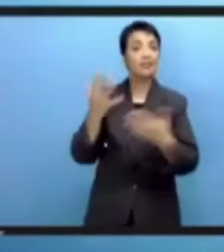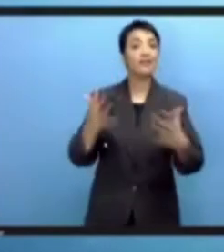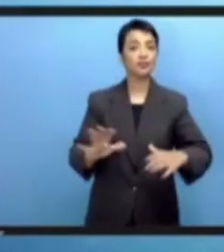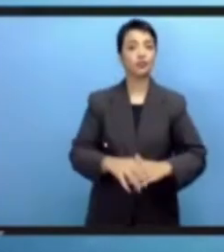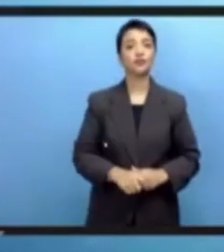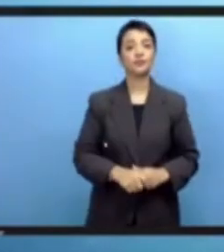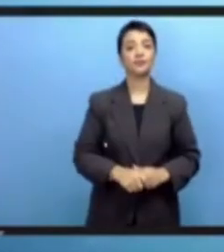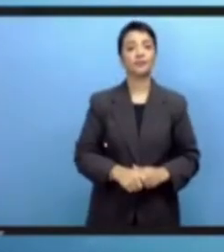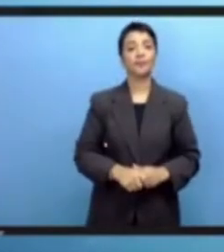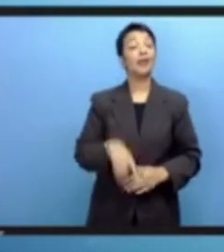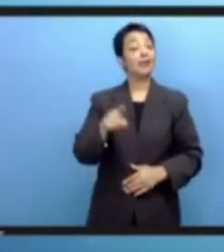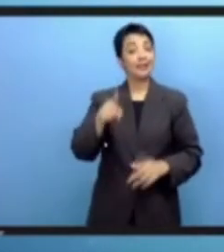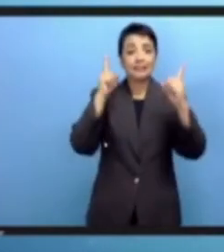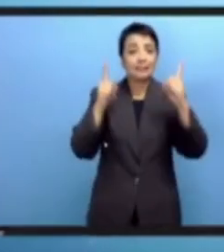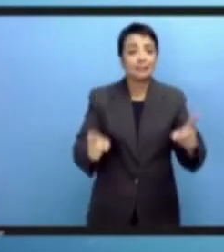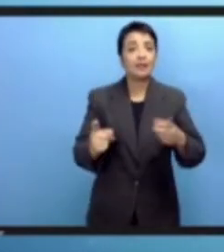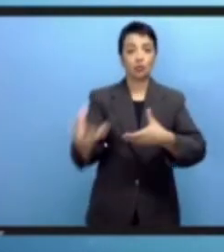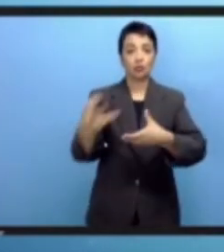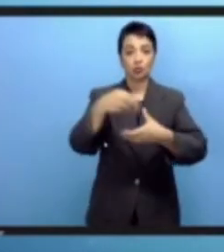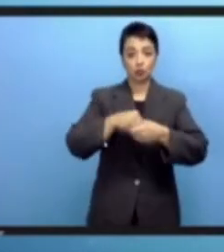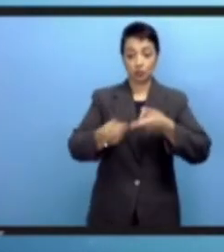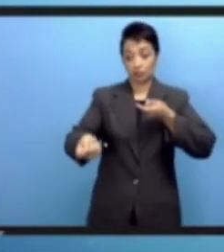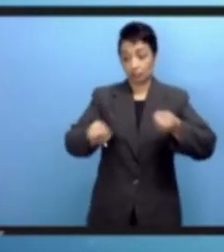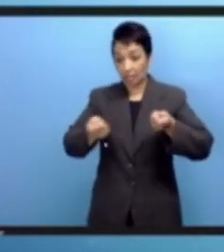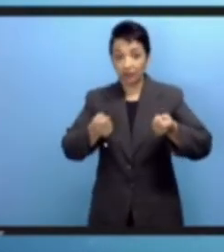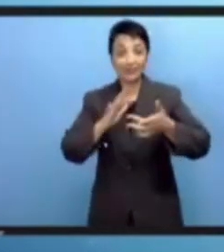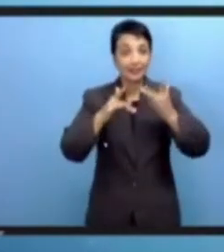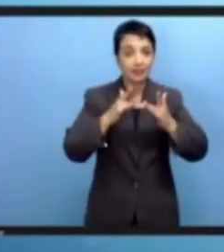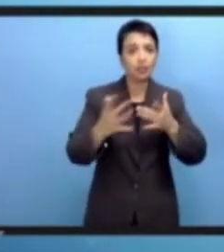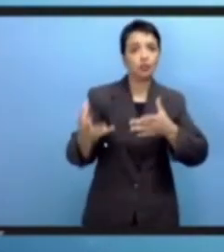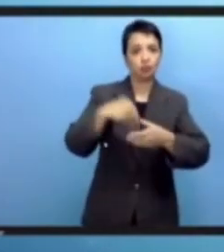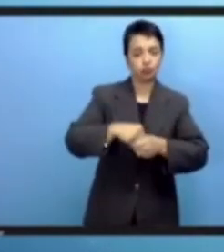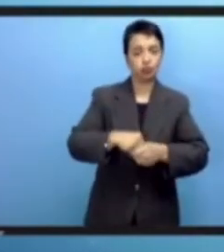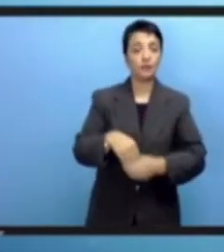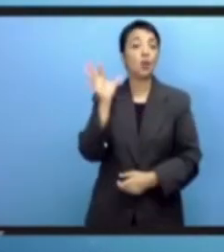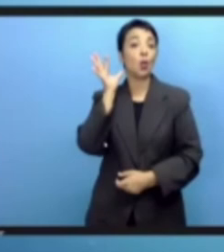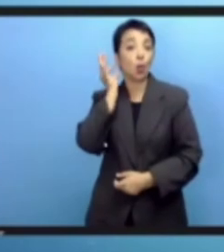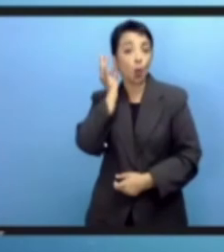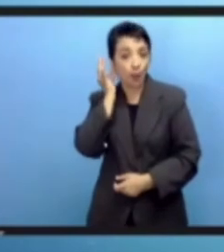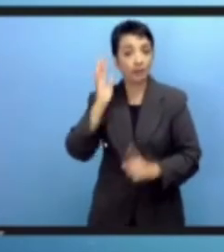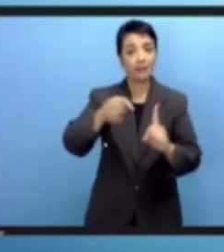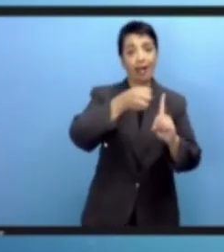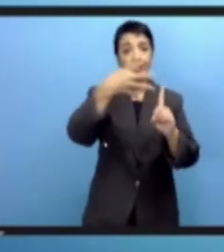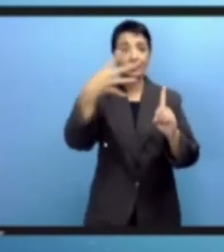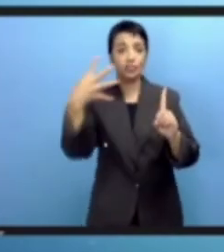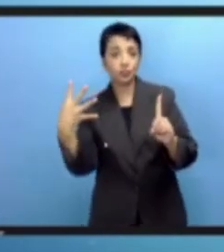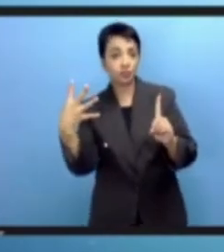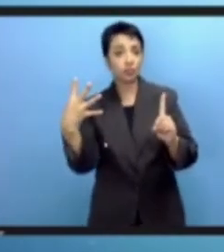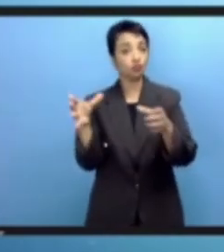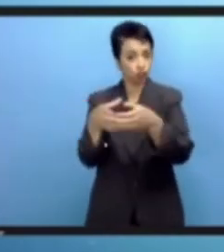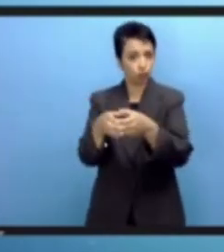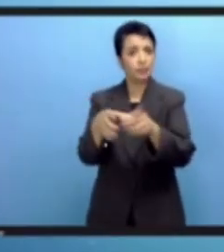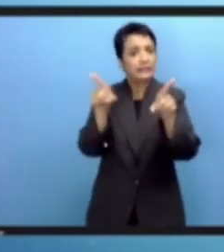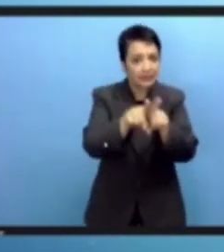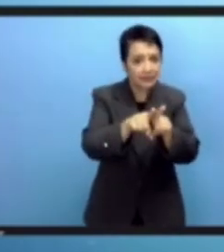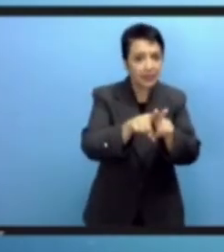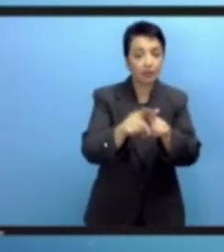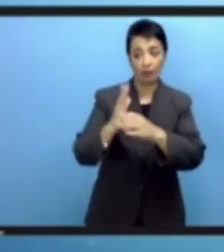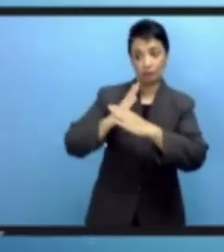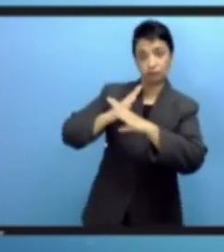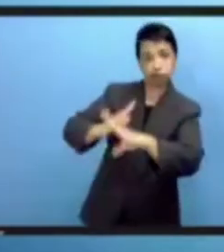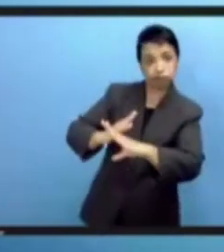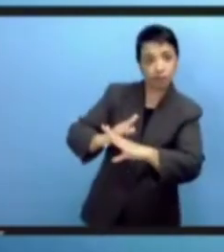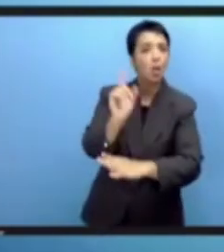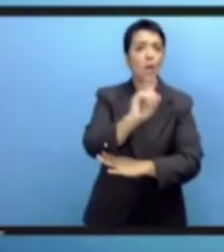على ذلك وبالنسبة للمجتمعات ويجب على النساء